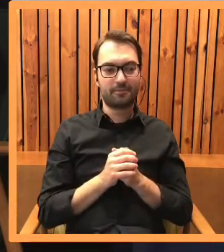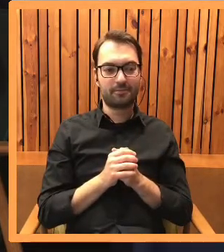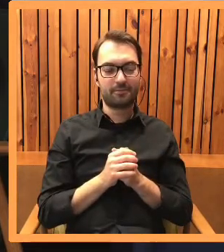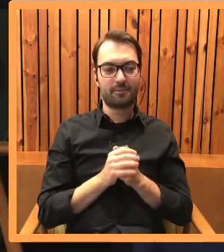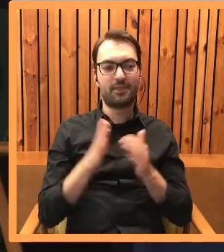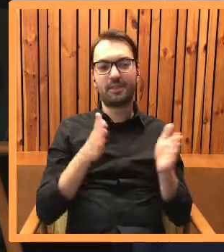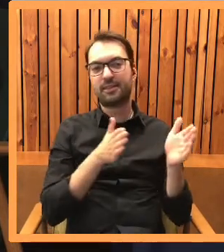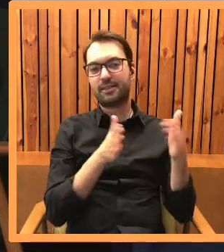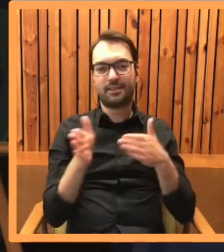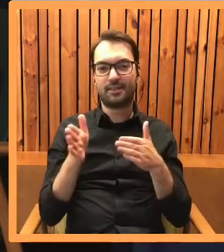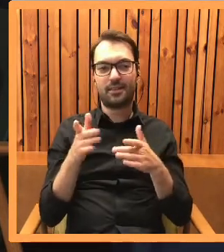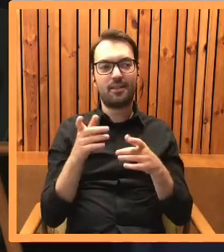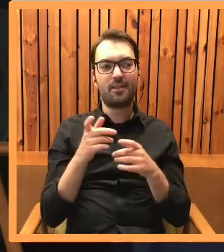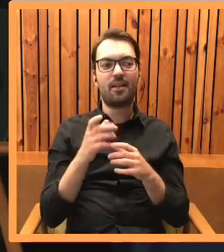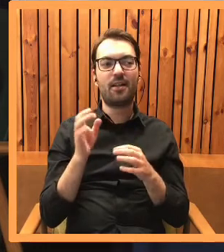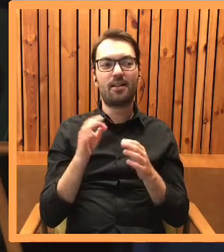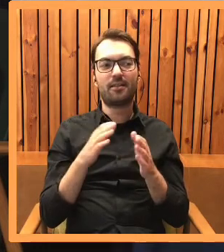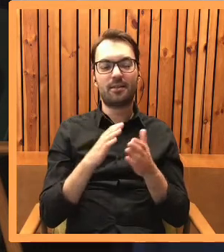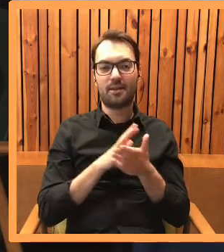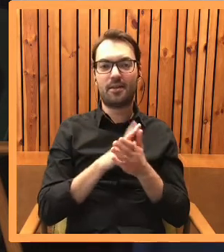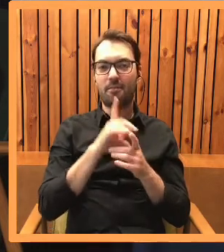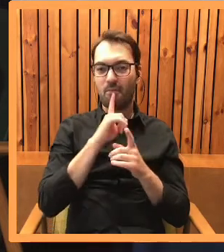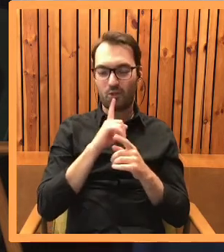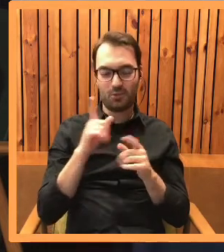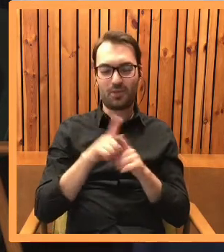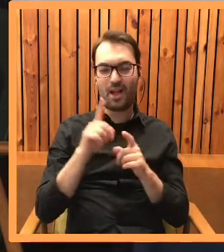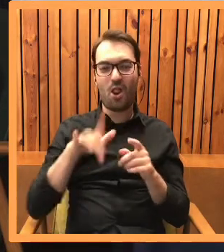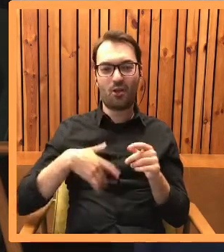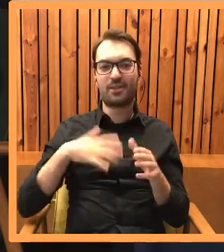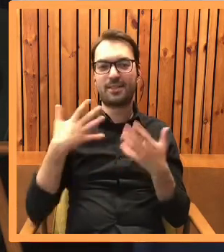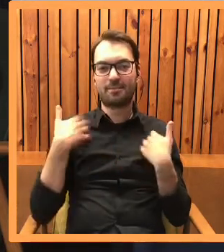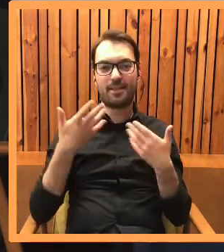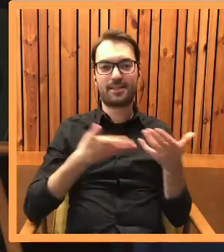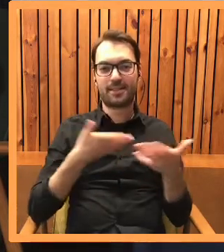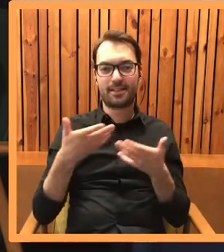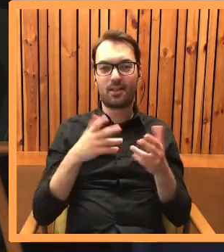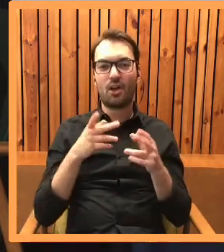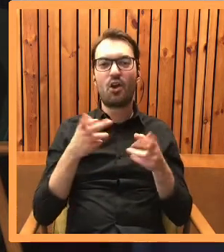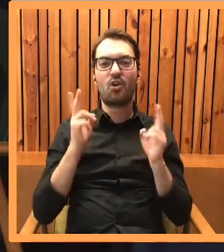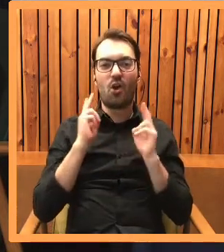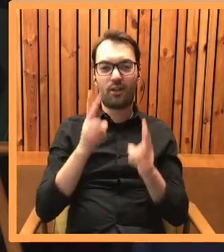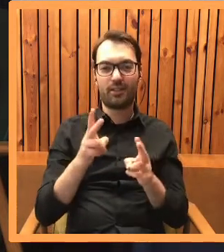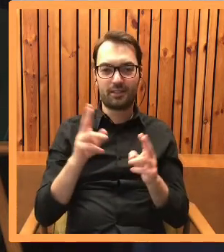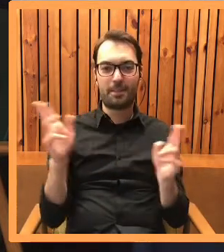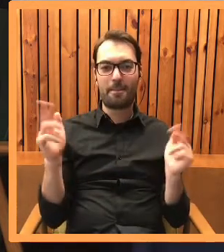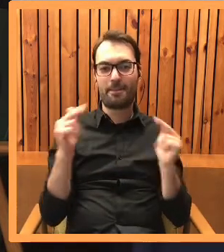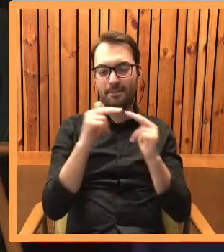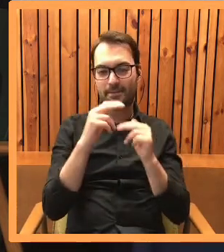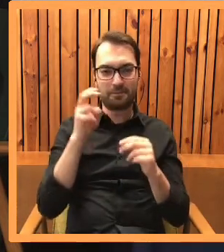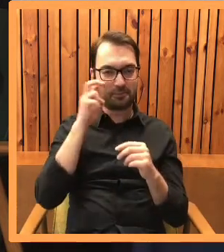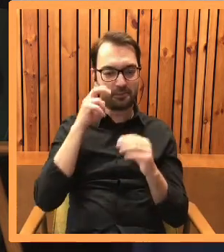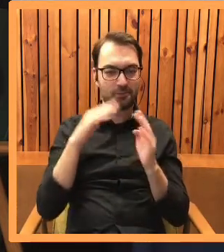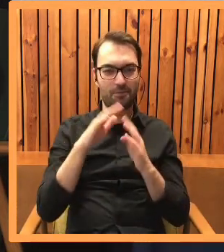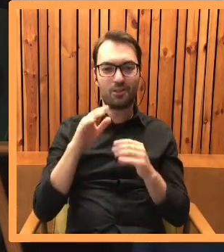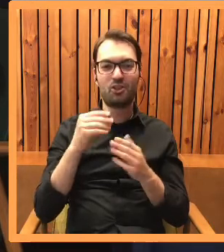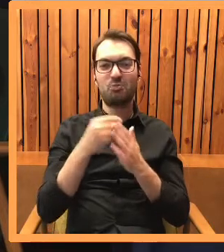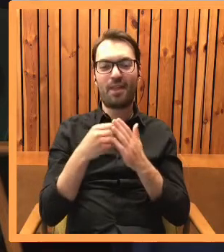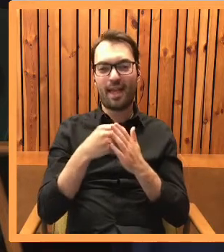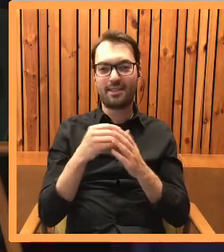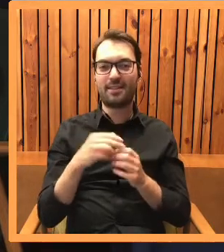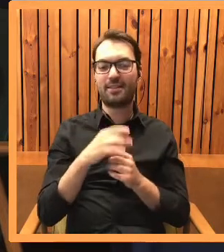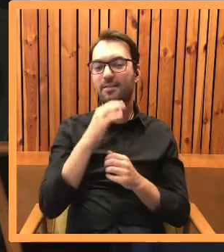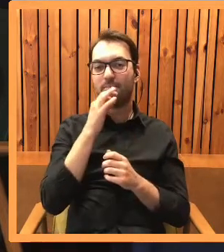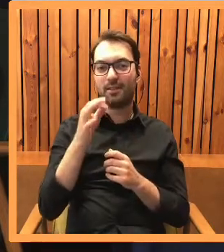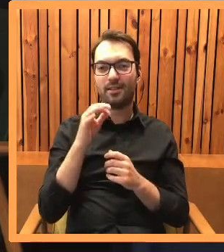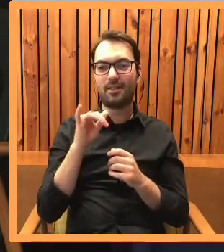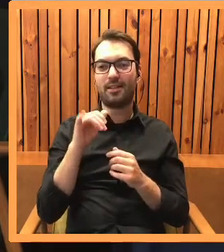chodzimy teraz delikatnymi łapkami, bezszelestnie jak to Lord, po korytarzach rezydencji Stefana Śmietańskiego. Czy pisząc,